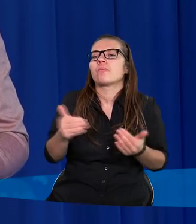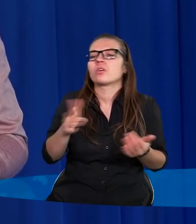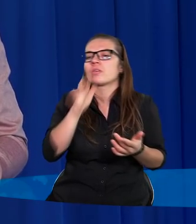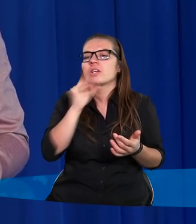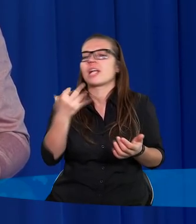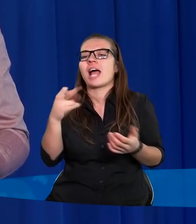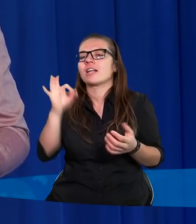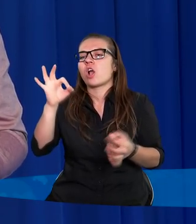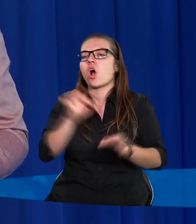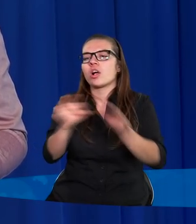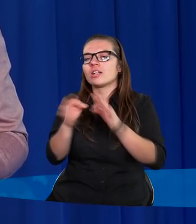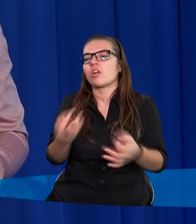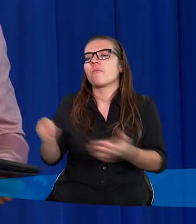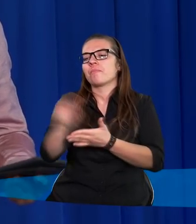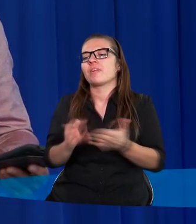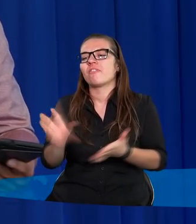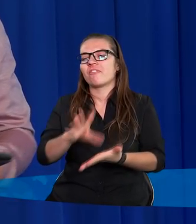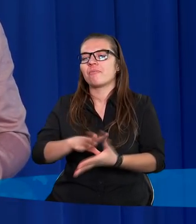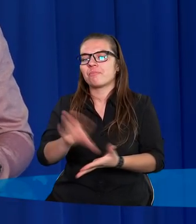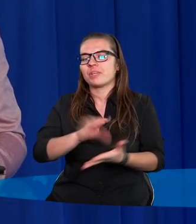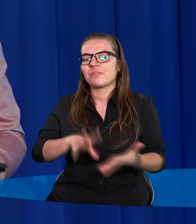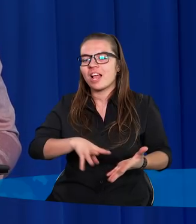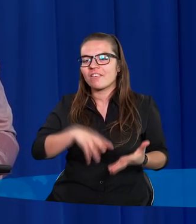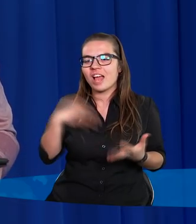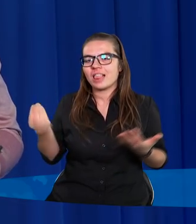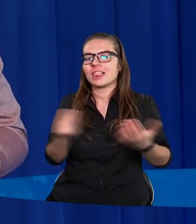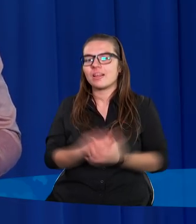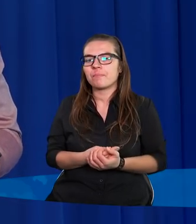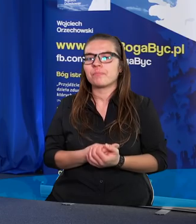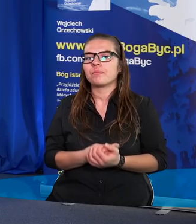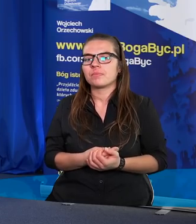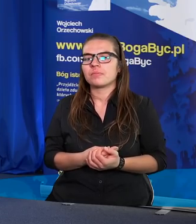w Izraelu, jak nie o historiach opisanych w Piśmie Świętym.